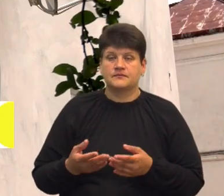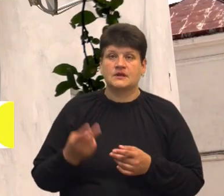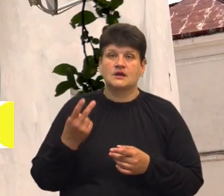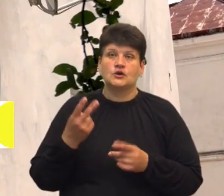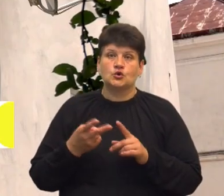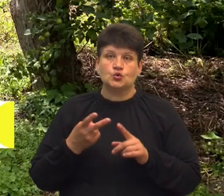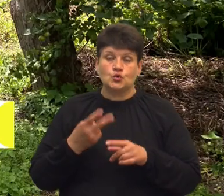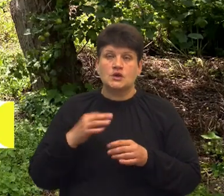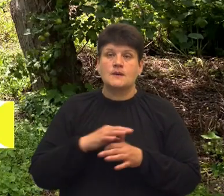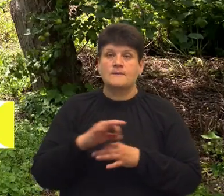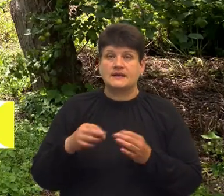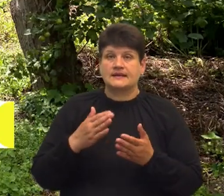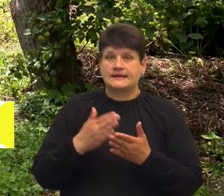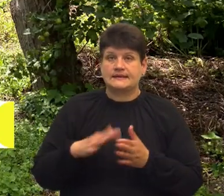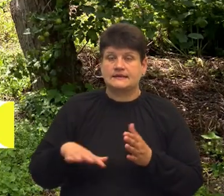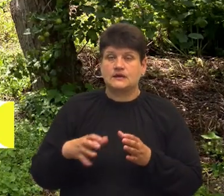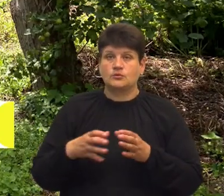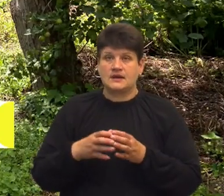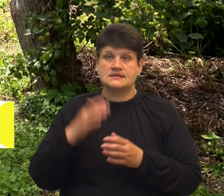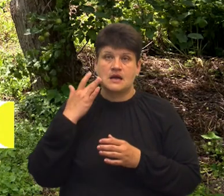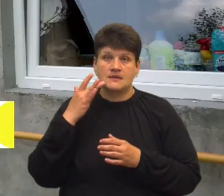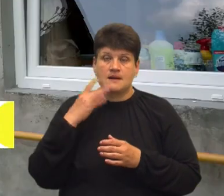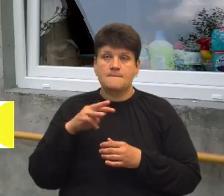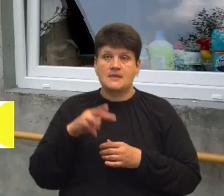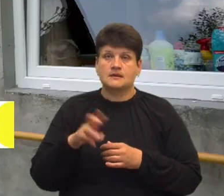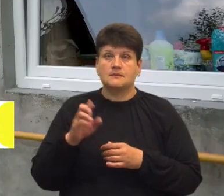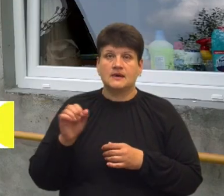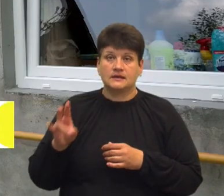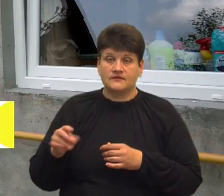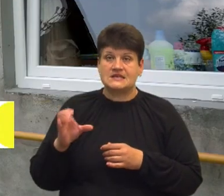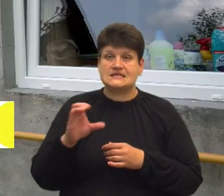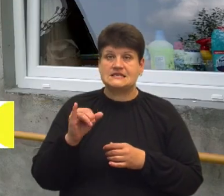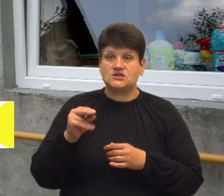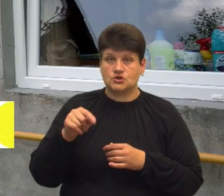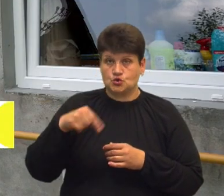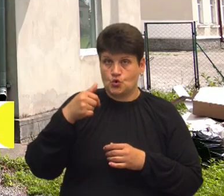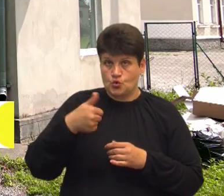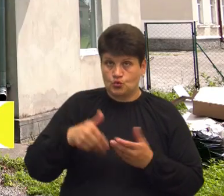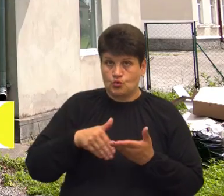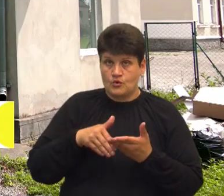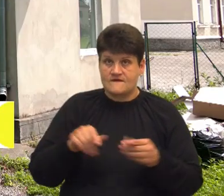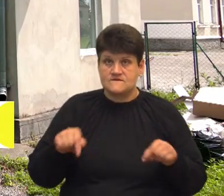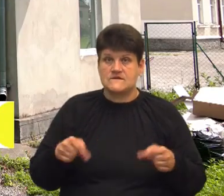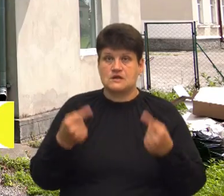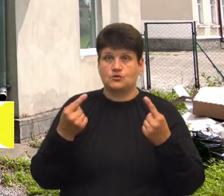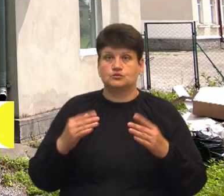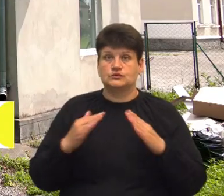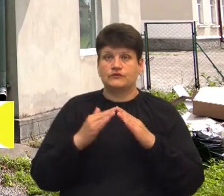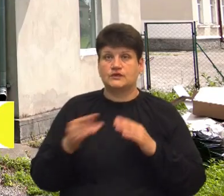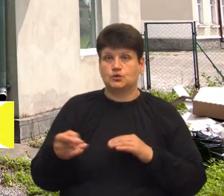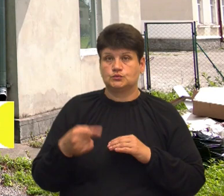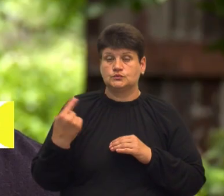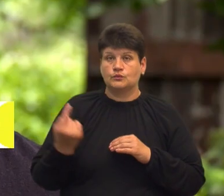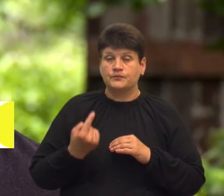який діє на території громади, представляє американець Майкл Бем. Січня цього року чоловік допомагає відновлювати житло на Тернопільщині.